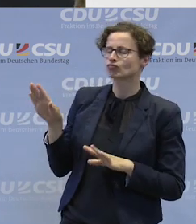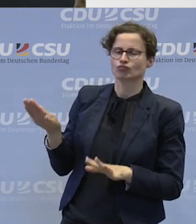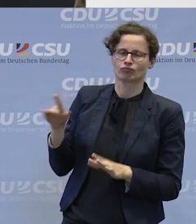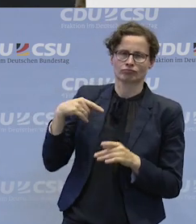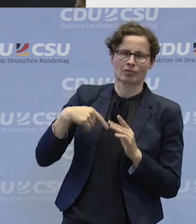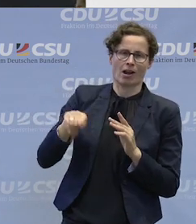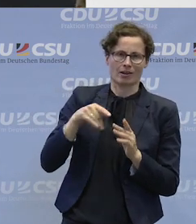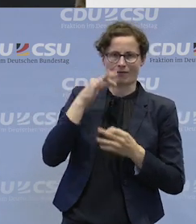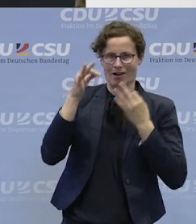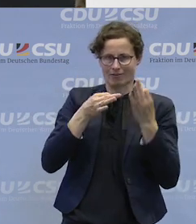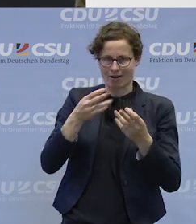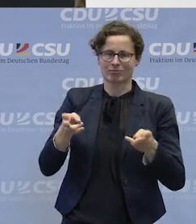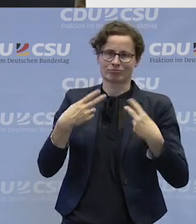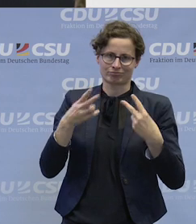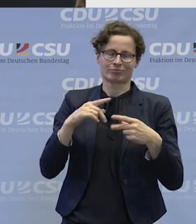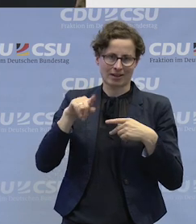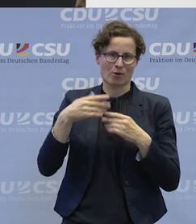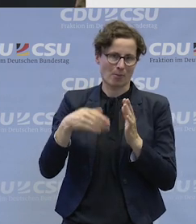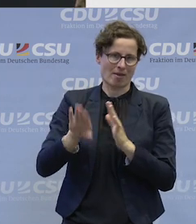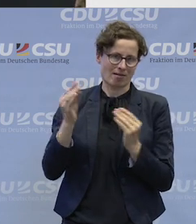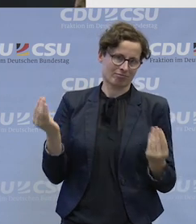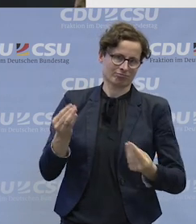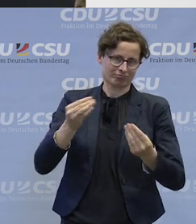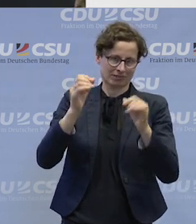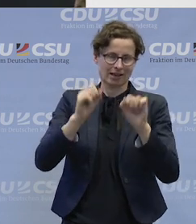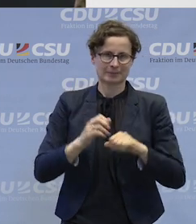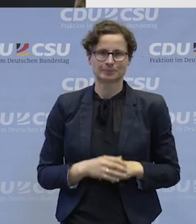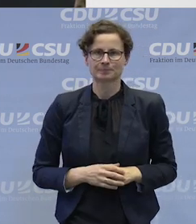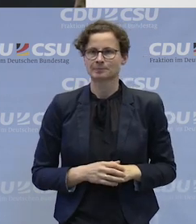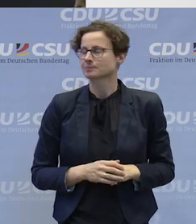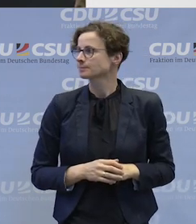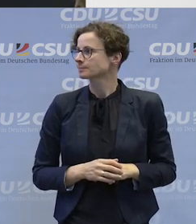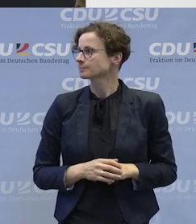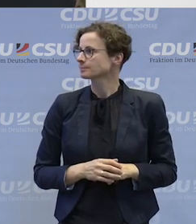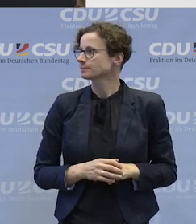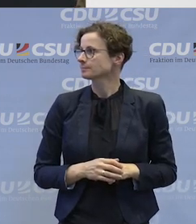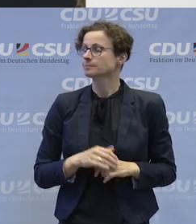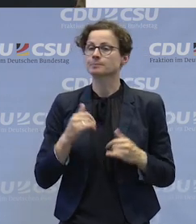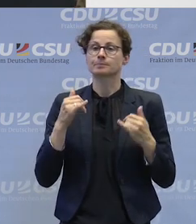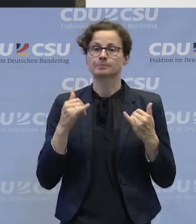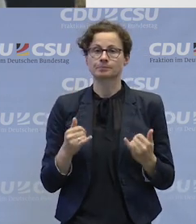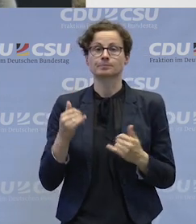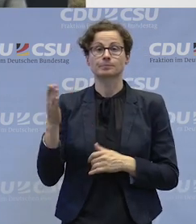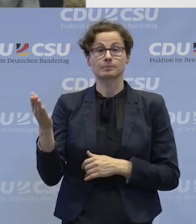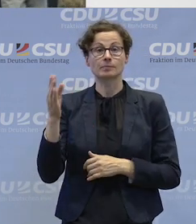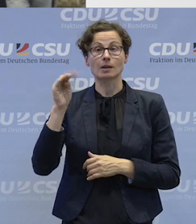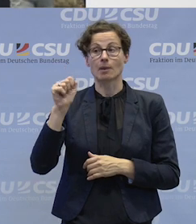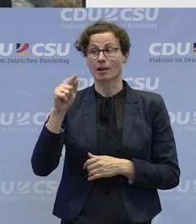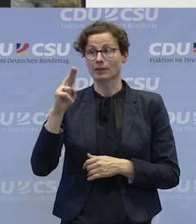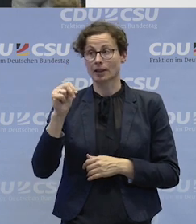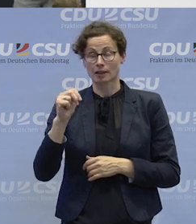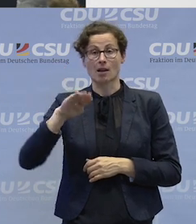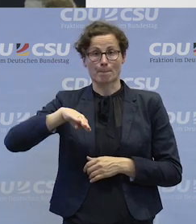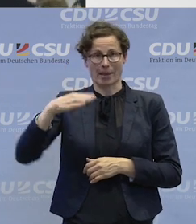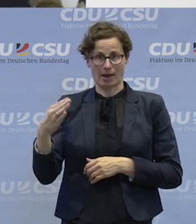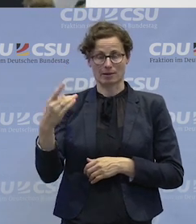haben, den ein oder anderen Punkt zu setzen an dieser Stelle. Ich möchte das Wort jetzt erst noch mal weitergeben an Martin Berg, Vorsitzender der